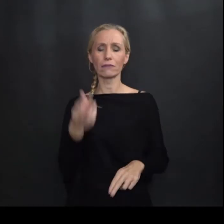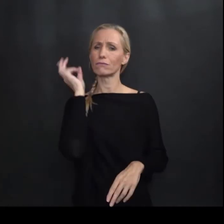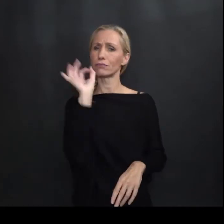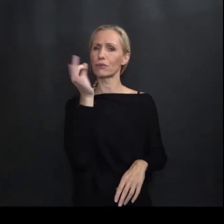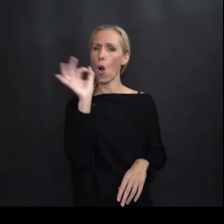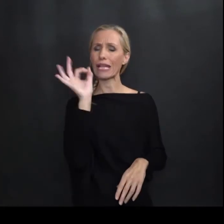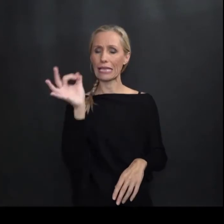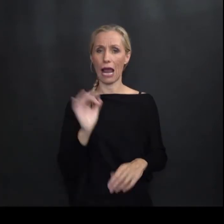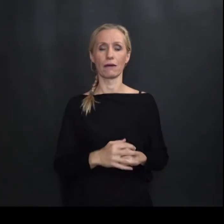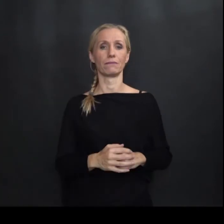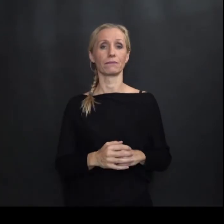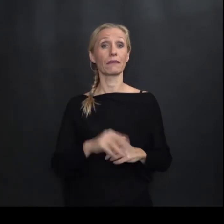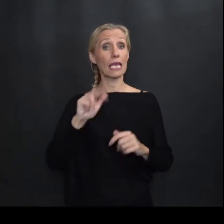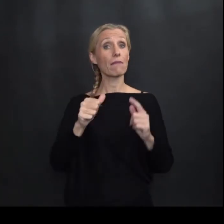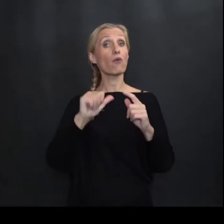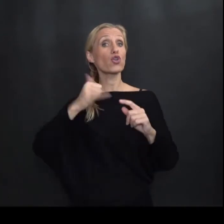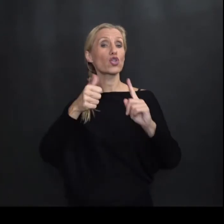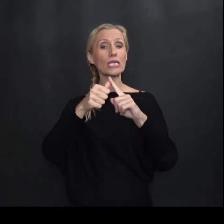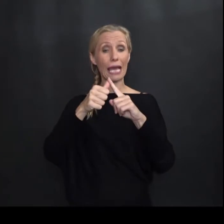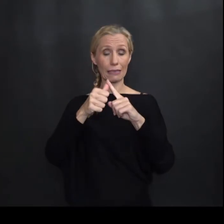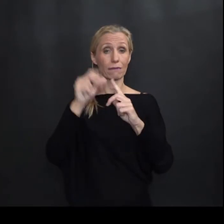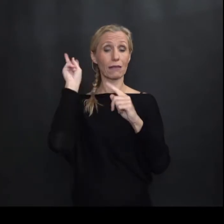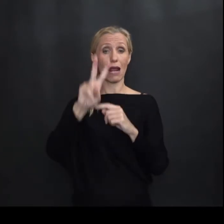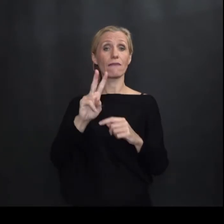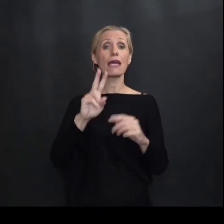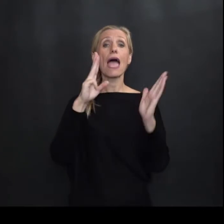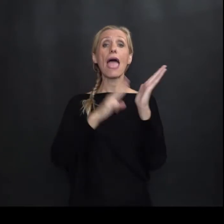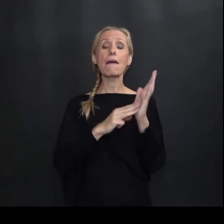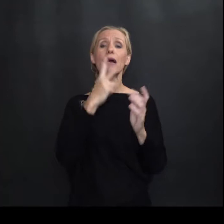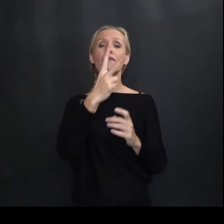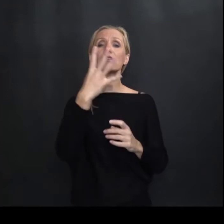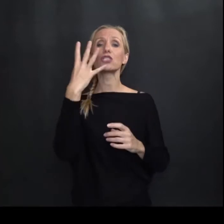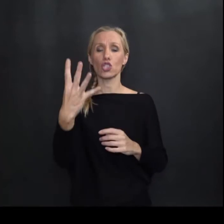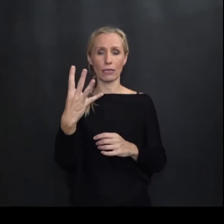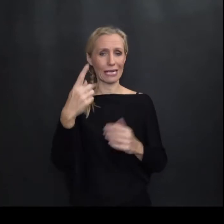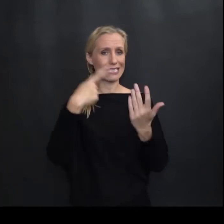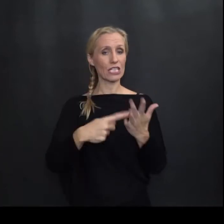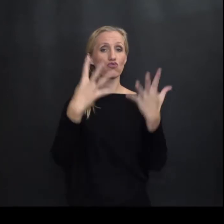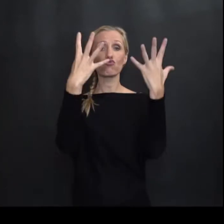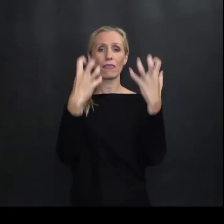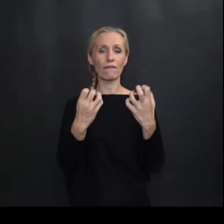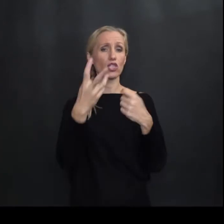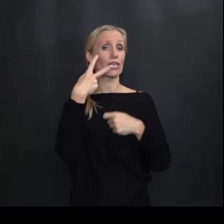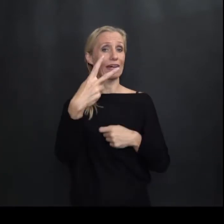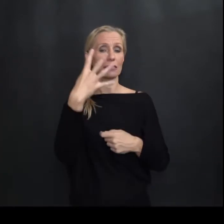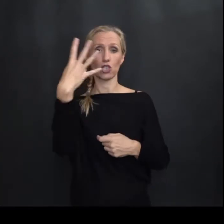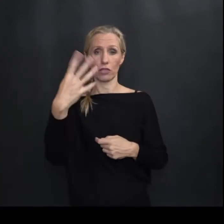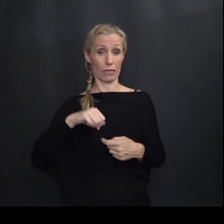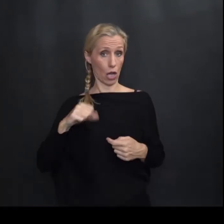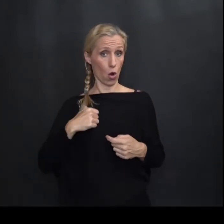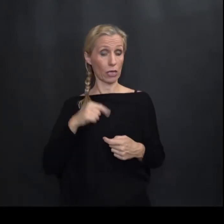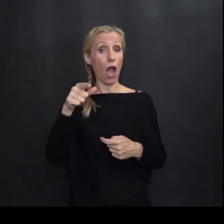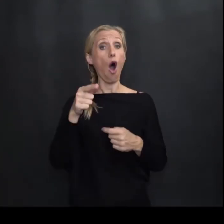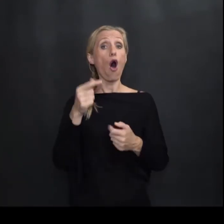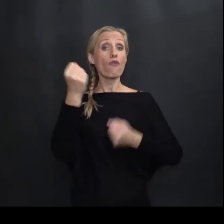Originalni Mi imamo još jedan tramvaj M24 Dakle Is 1924. godine